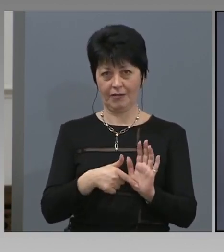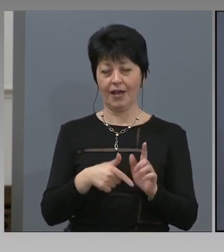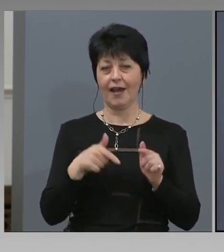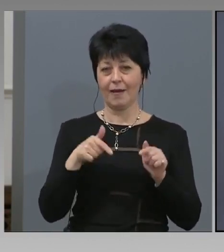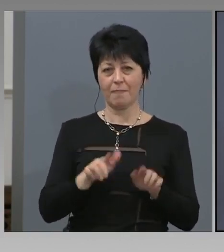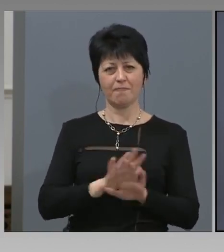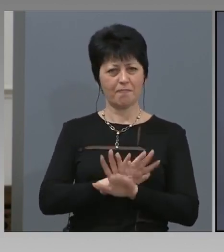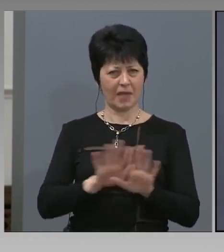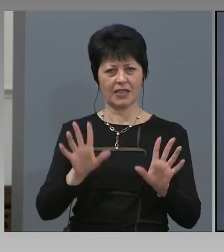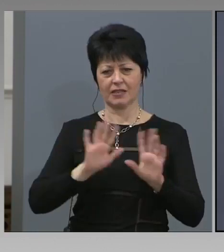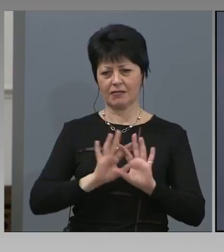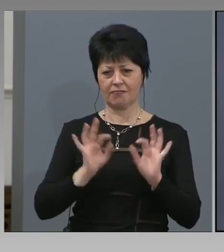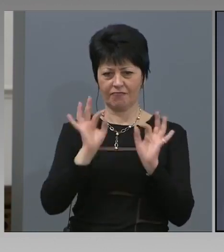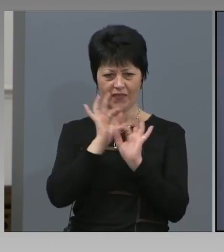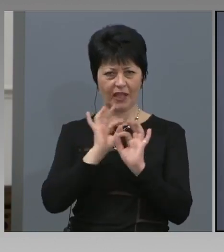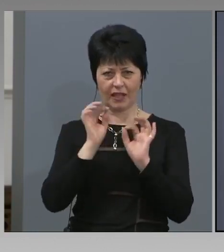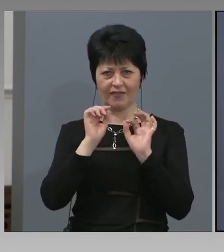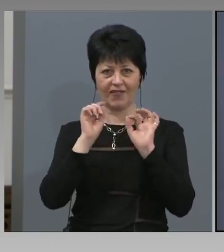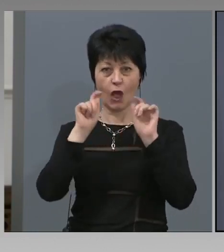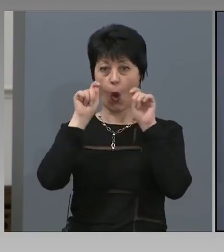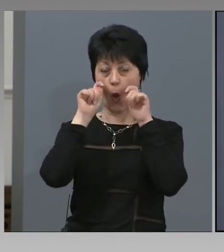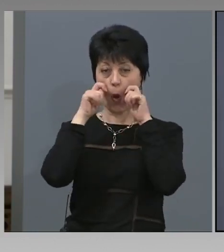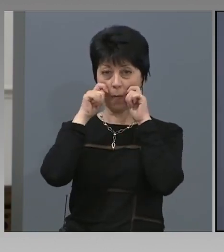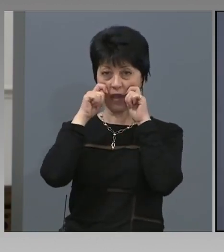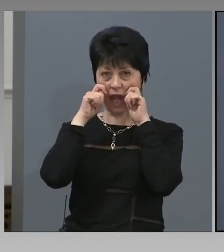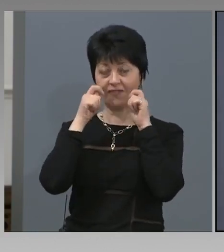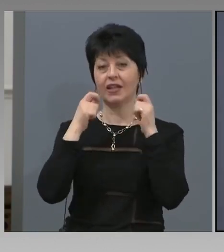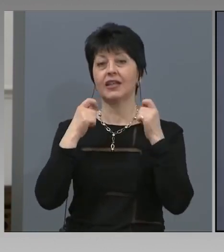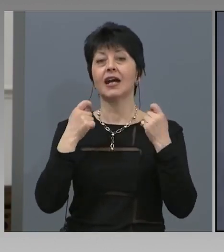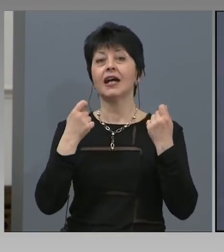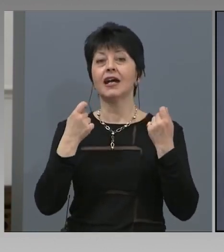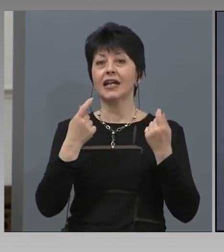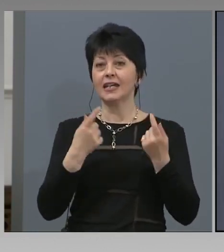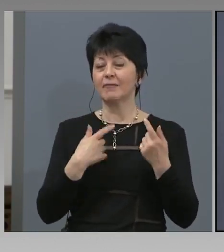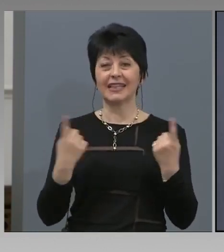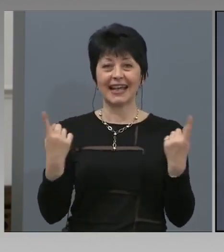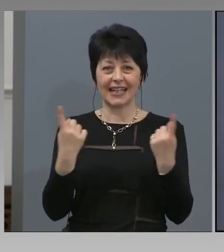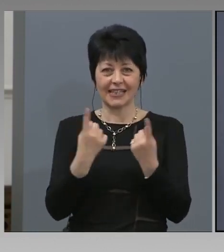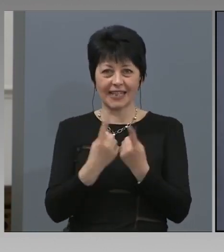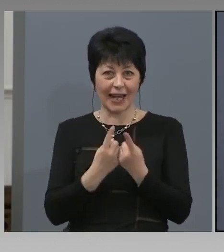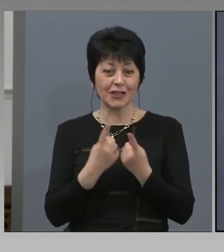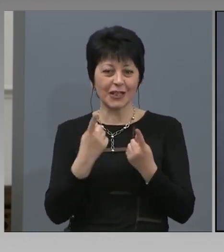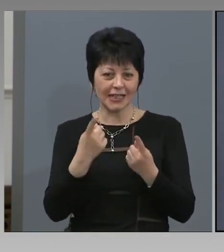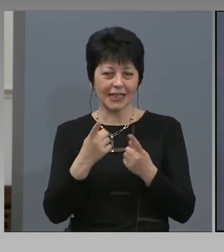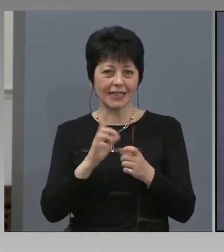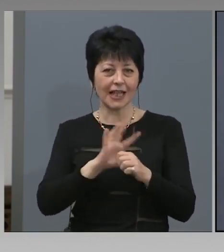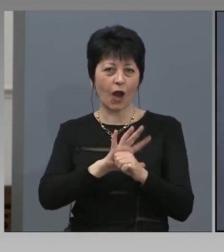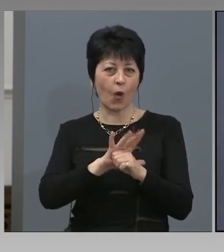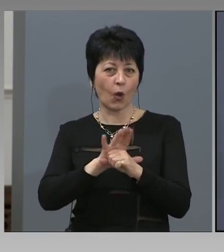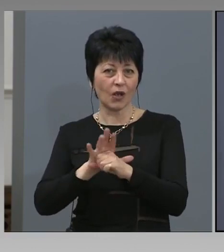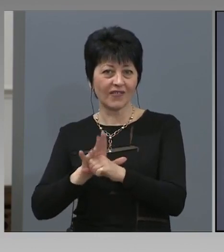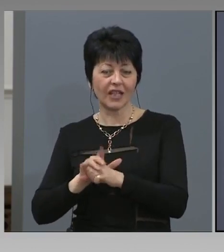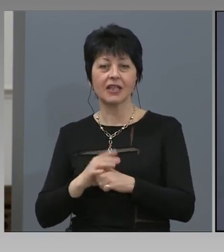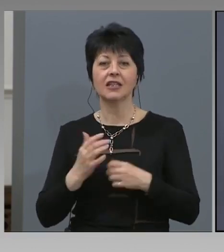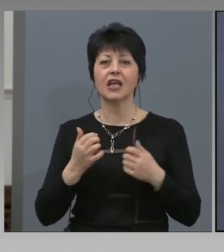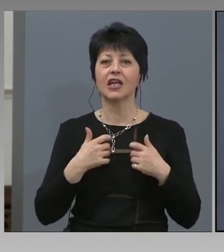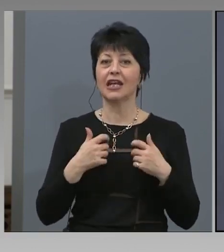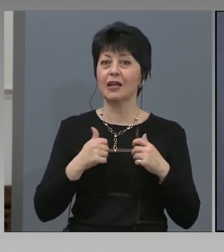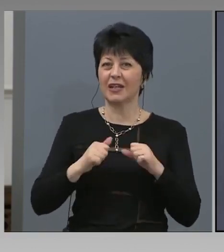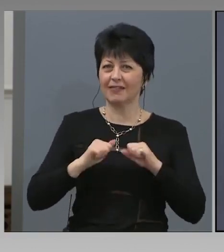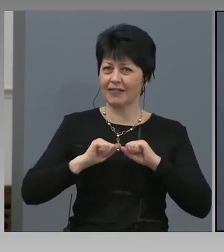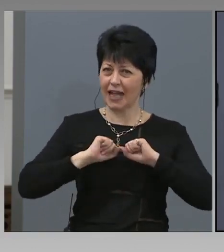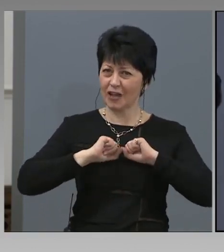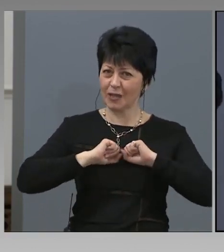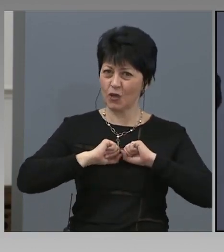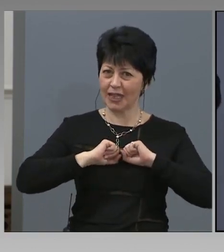без никакви оплаквания, са имали среща с коронавирус и дали има изграден имунитет. Това е съвсем различно.